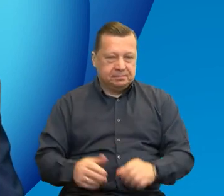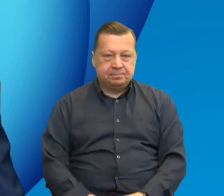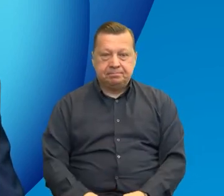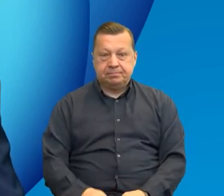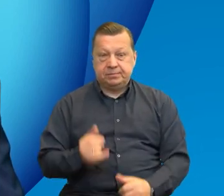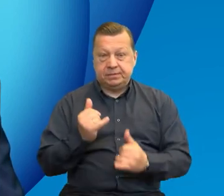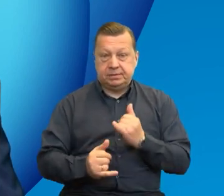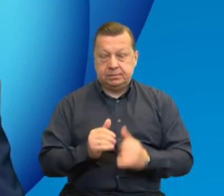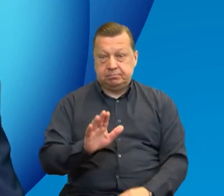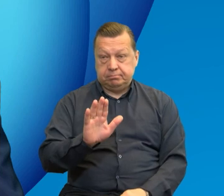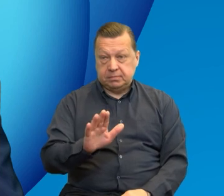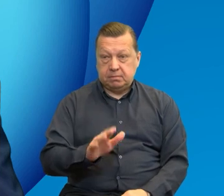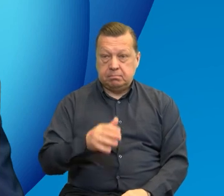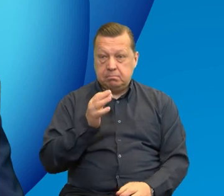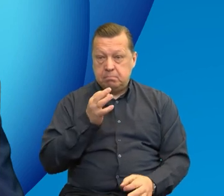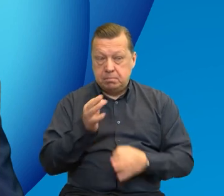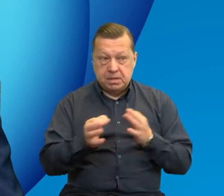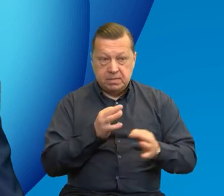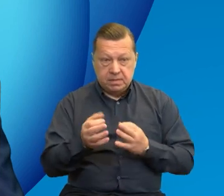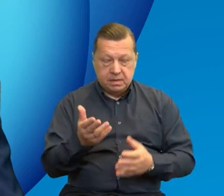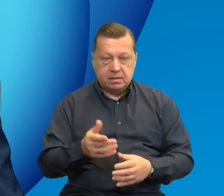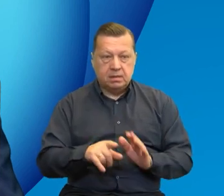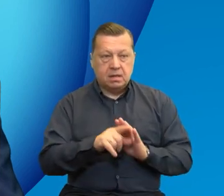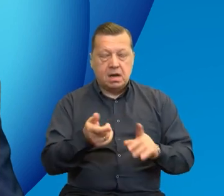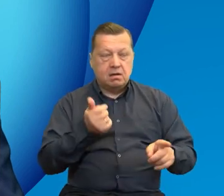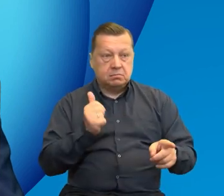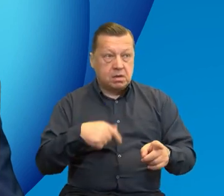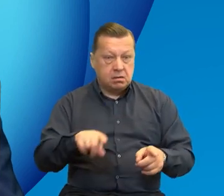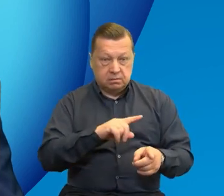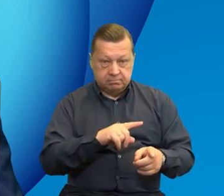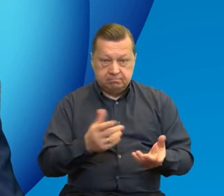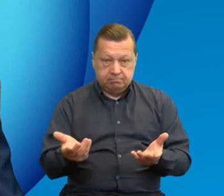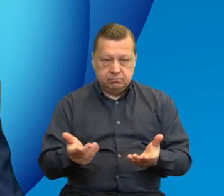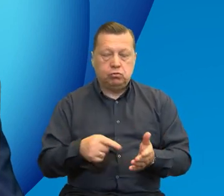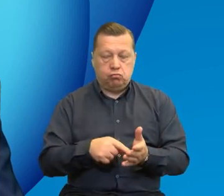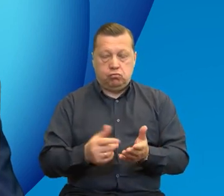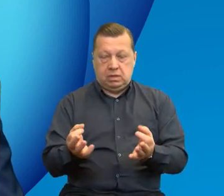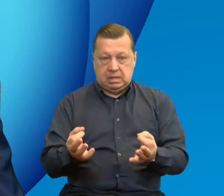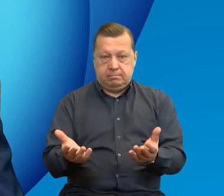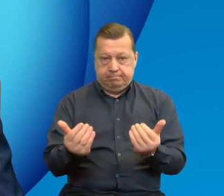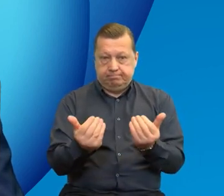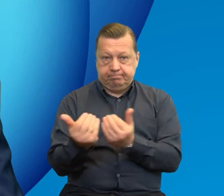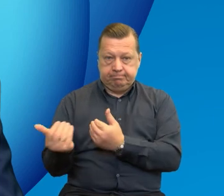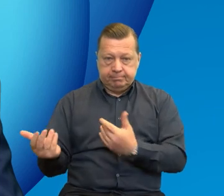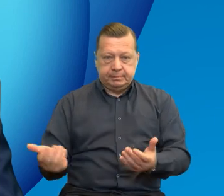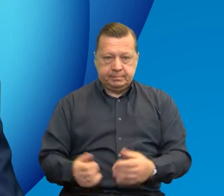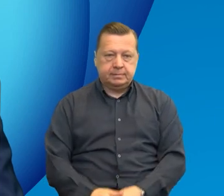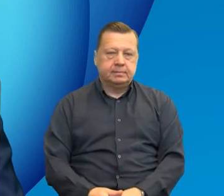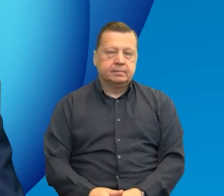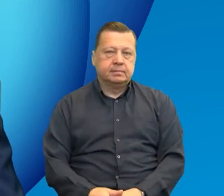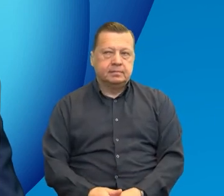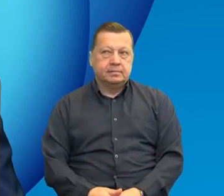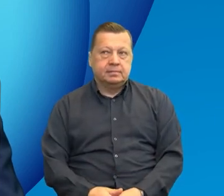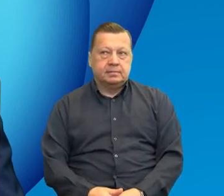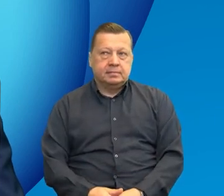macie Państwo jeszcze jakieś pytania do naszych specjalistów, do naszych ekspertów, to jest właśnie ta chwila. To jest ten moment, kiedy możemy jeszcze